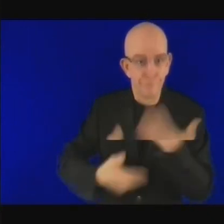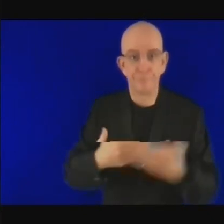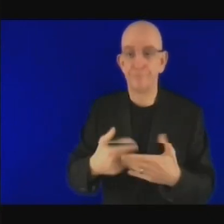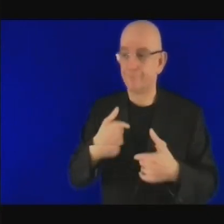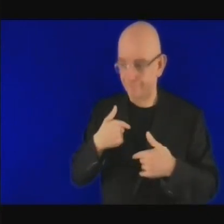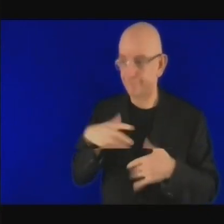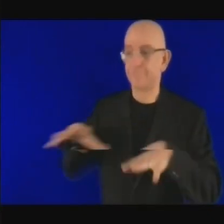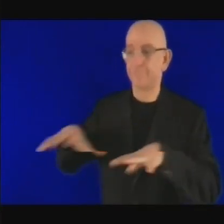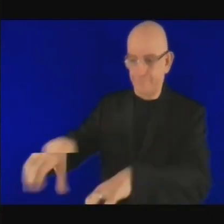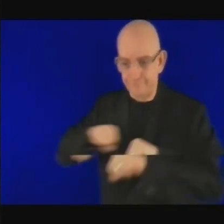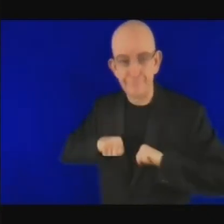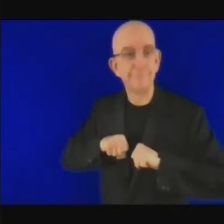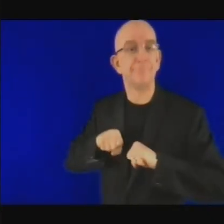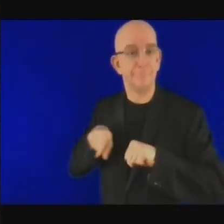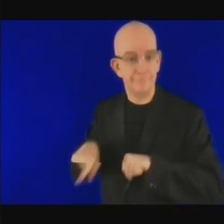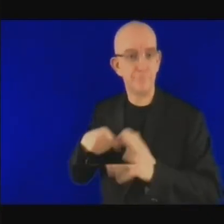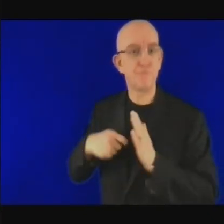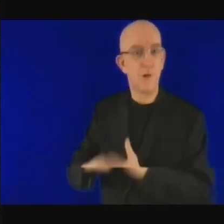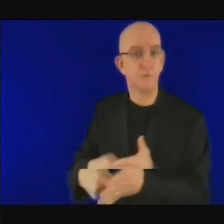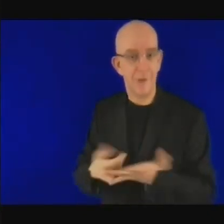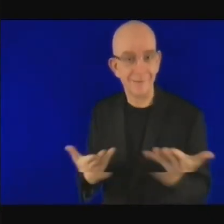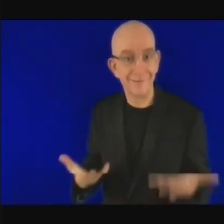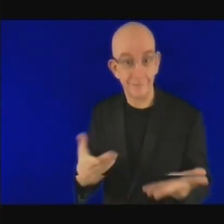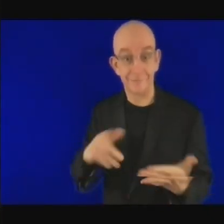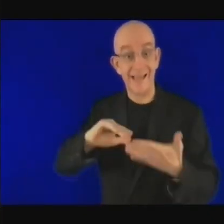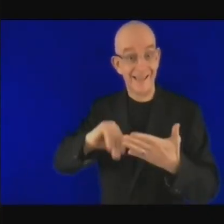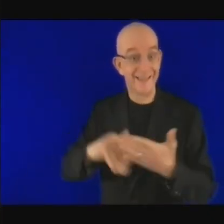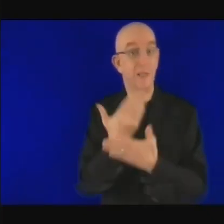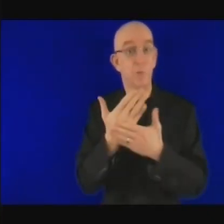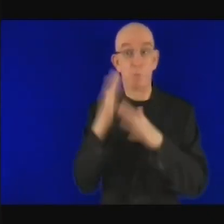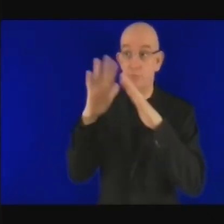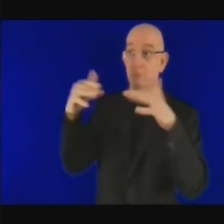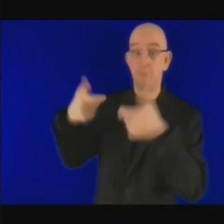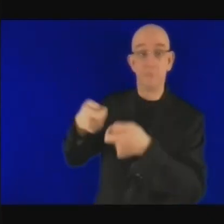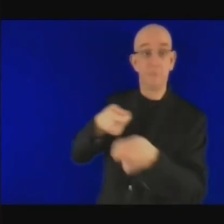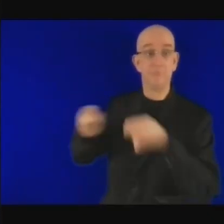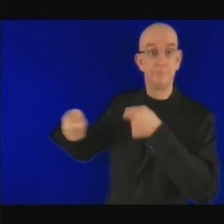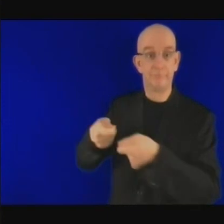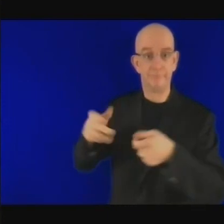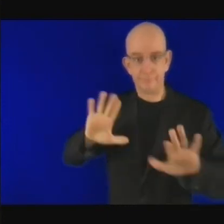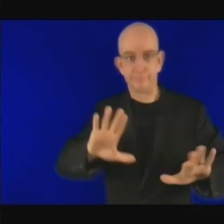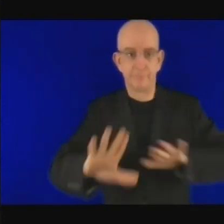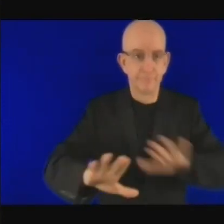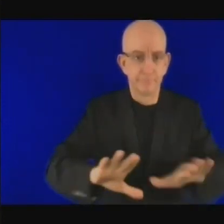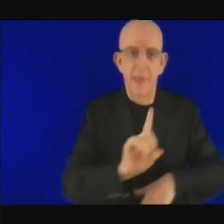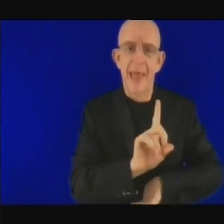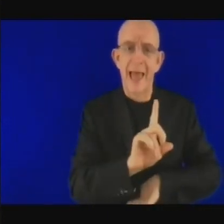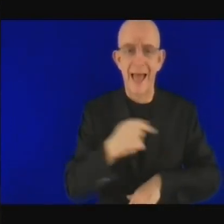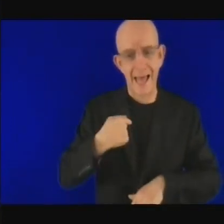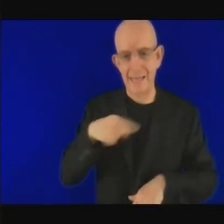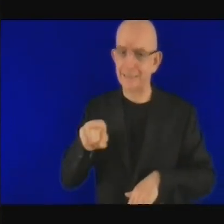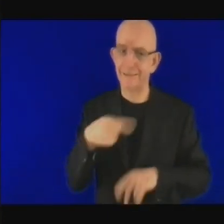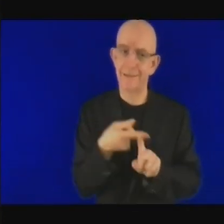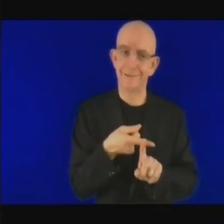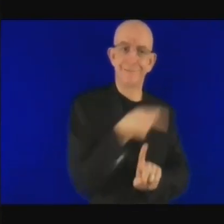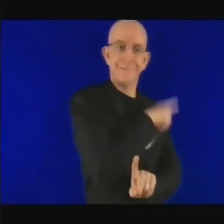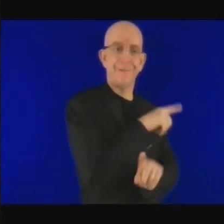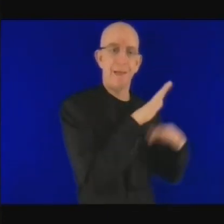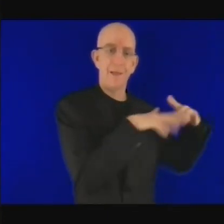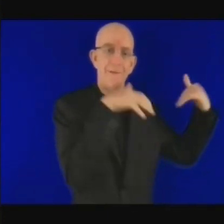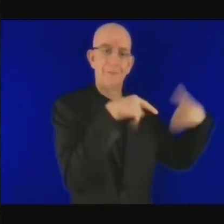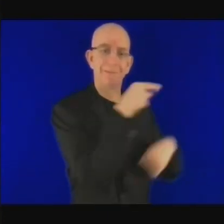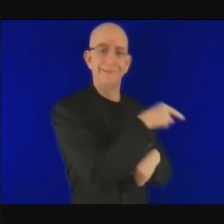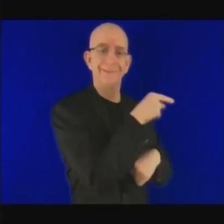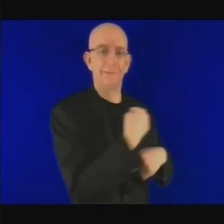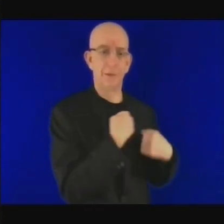vous avez un nouveau gouvernement qui vient et qui dit et bien non c'est pas notre projet ça c'était un projet de l'ancien gouvernement et ça coûte